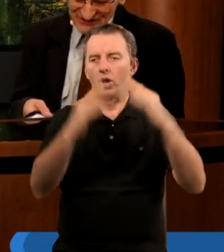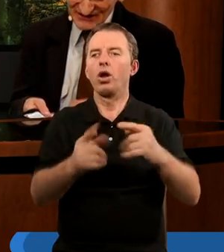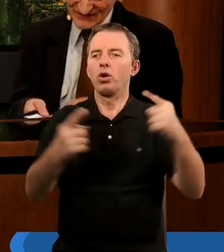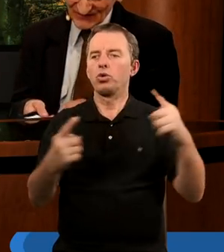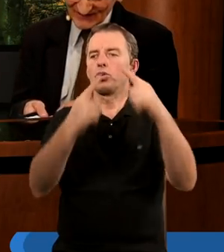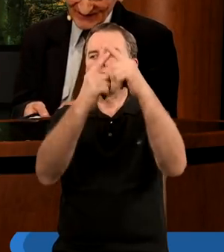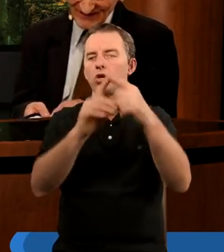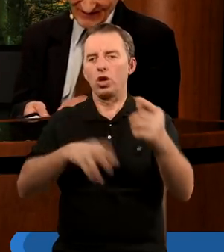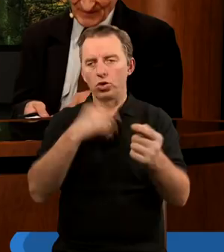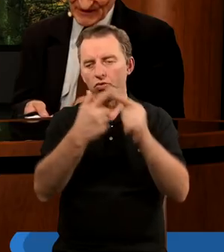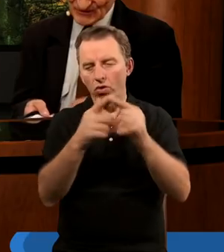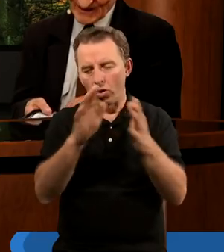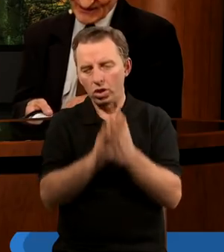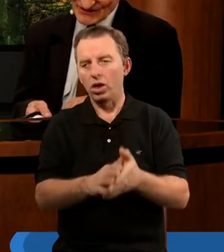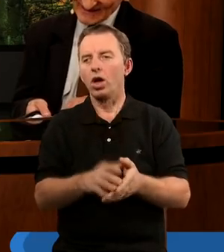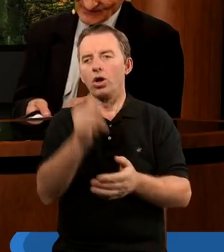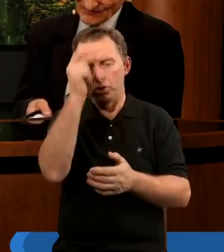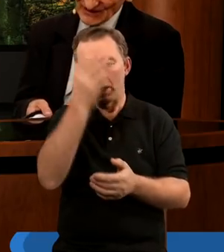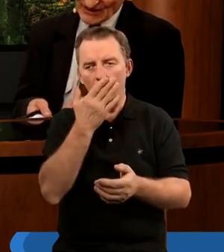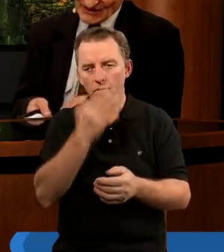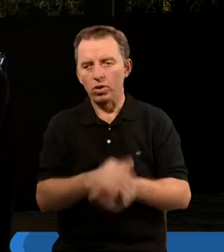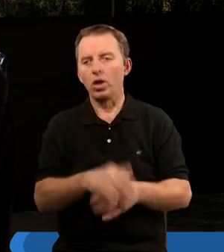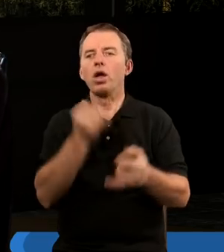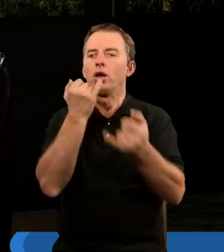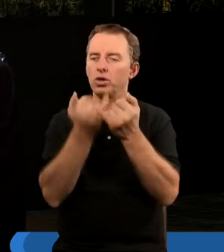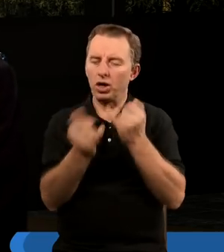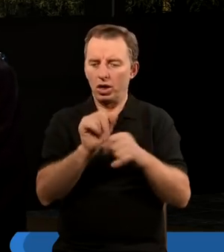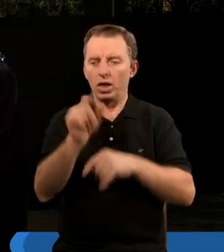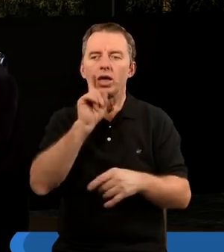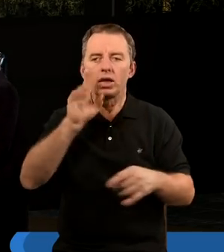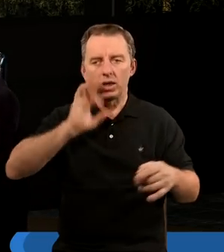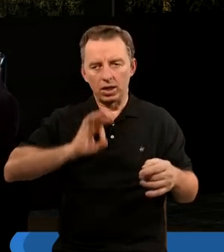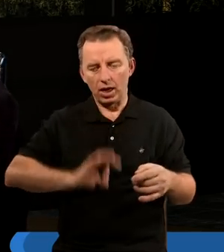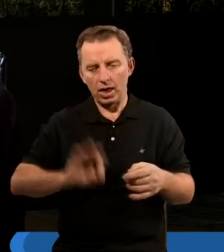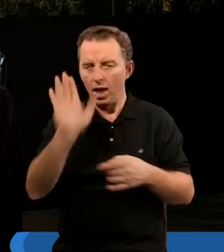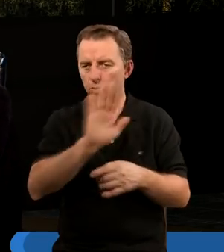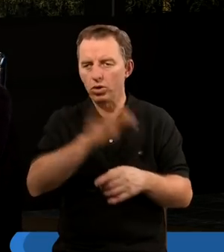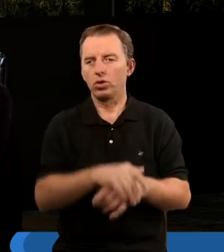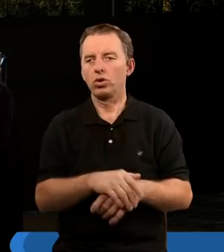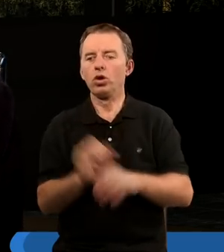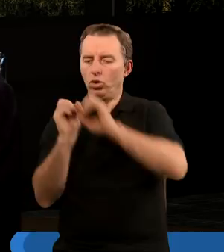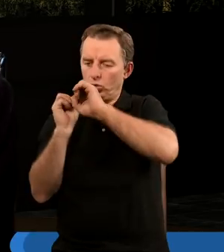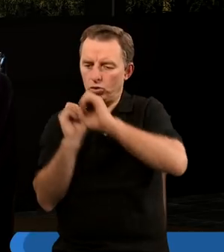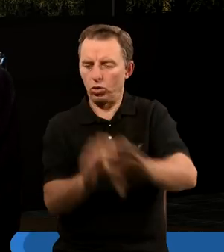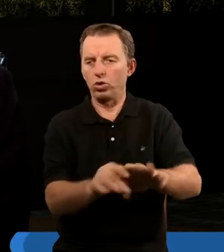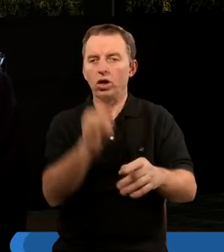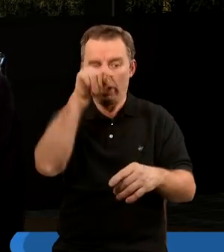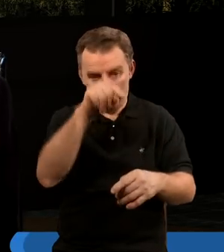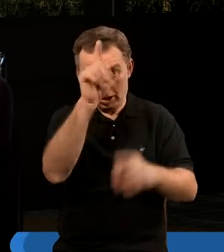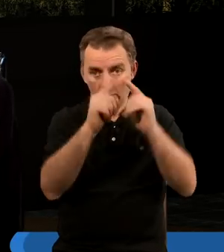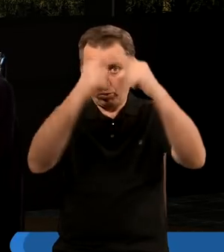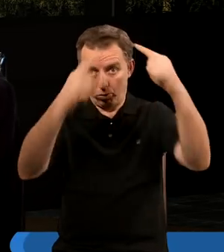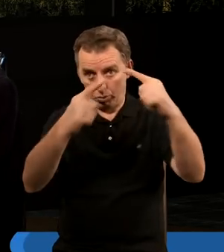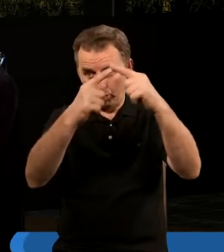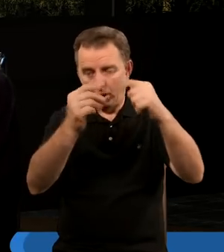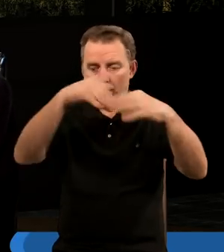na szczycie świątyni i tutaj szatan mówi jeśli jesteś Synem Bożym, rzuć się stąd w